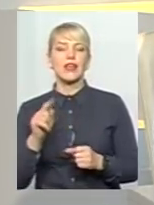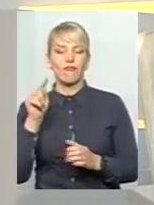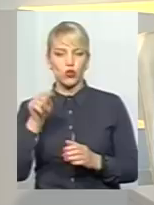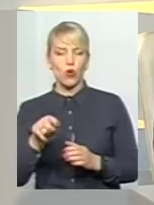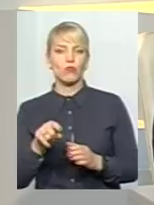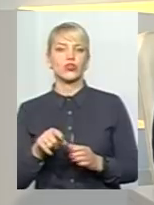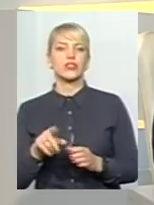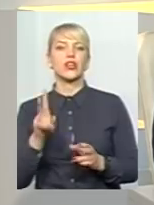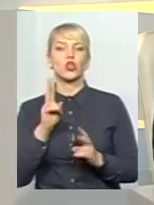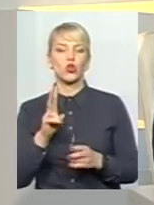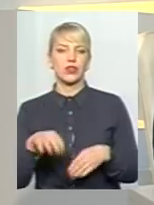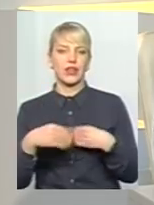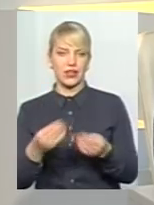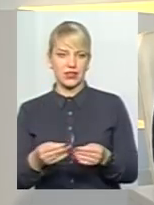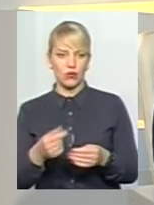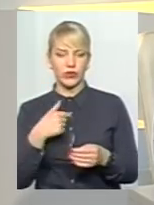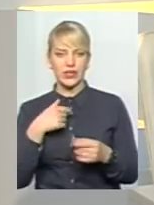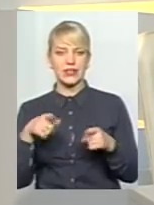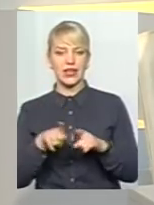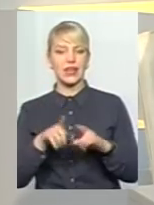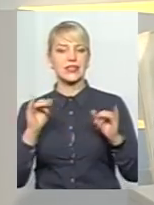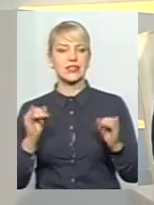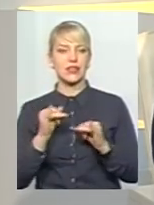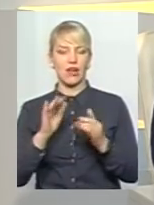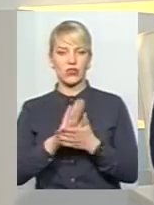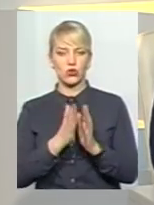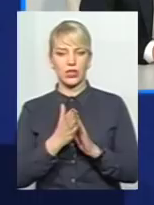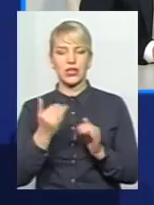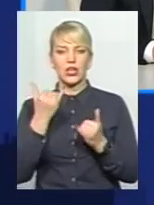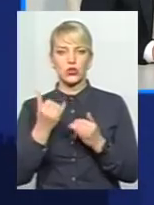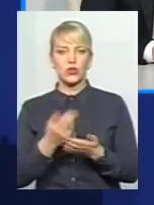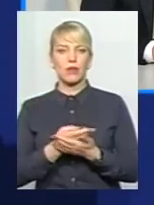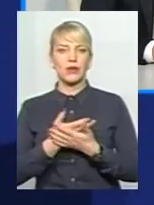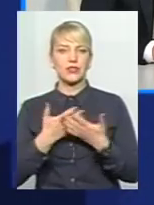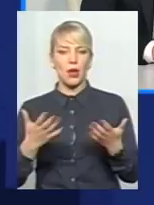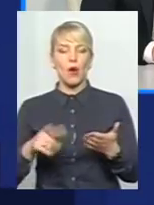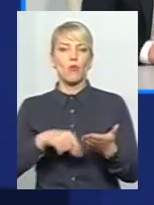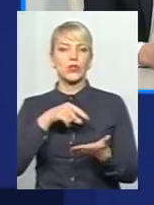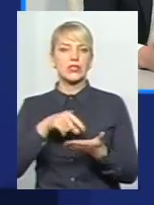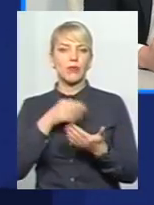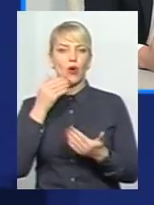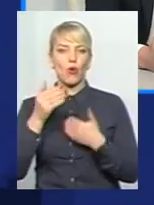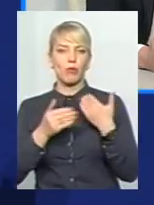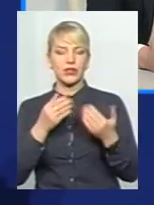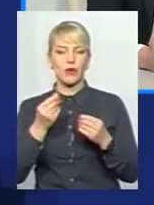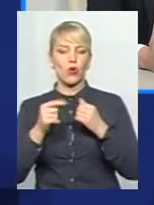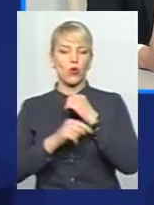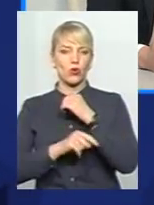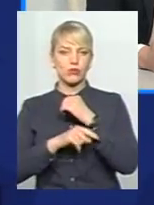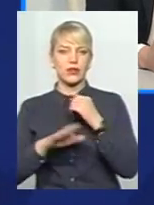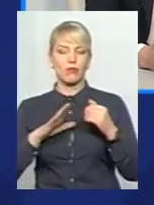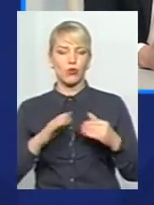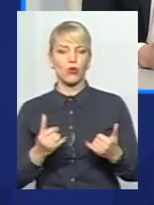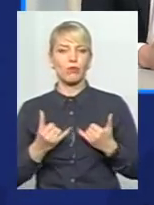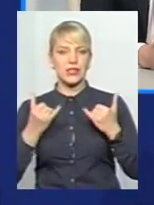У нас такий цікавий, власне, цікава ситуація. Буквально сьогодні презентували муніципальне опитування, і корупції було присвячено цілий